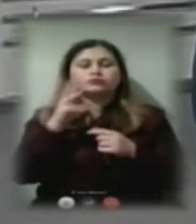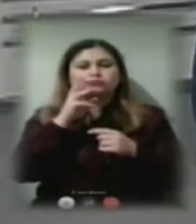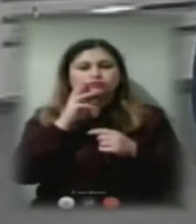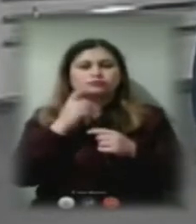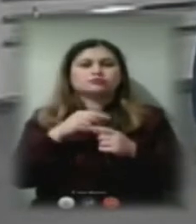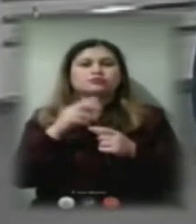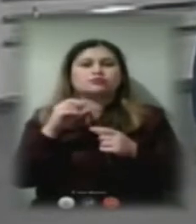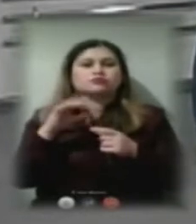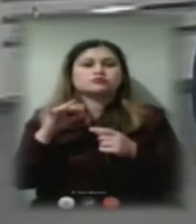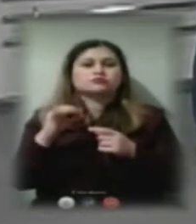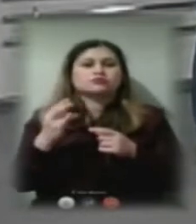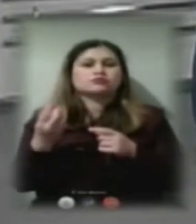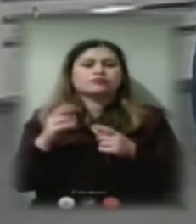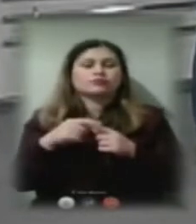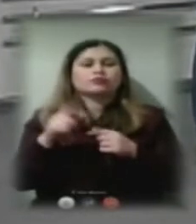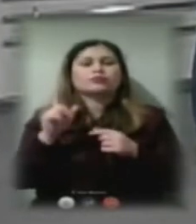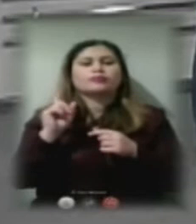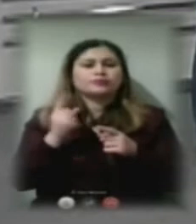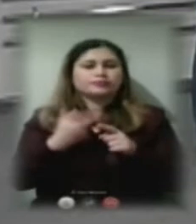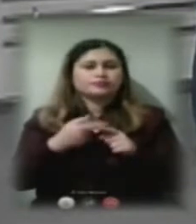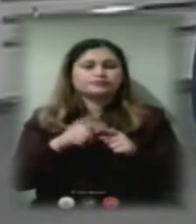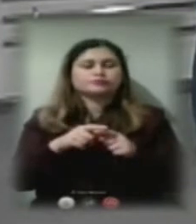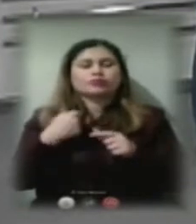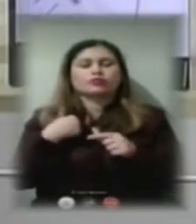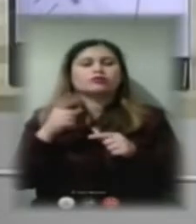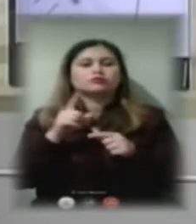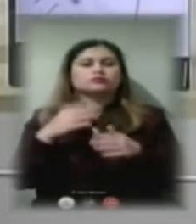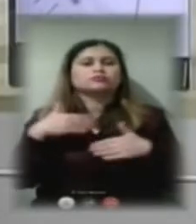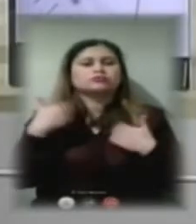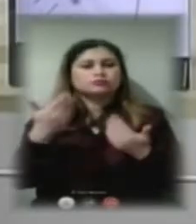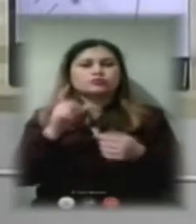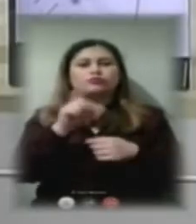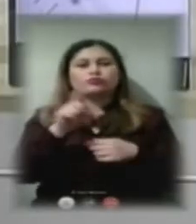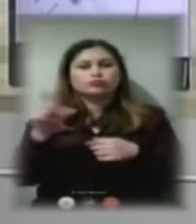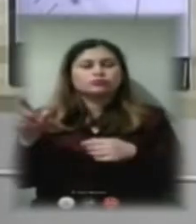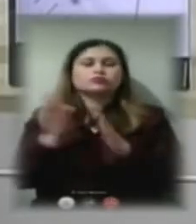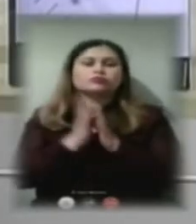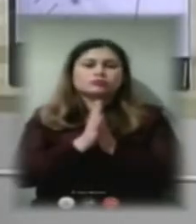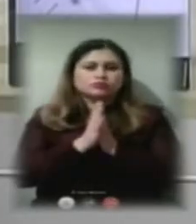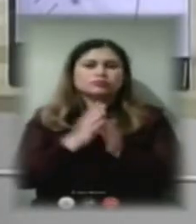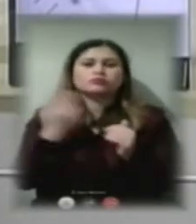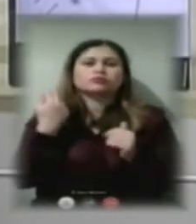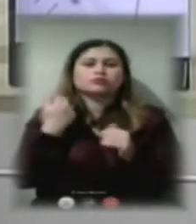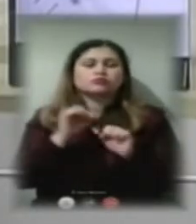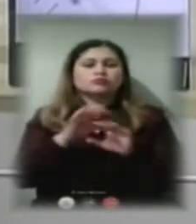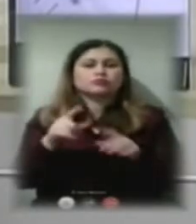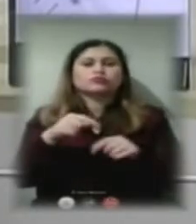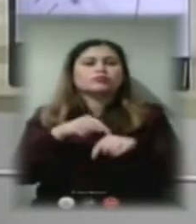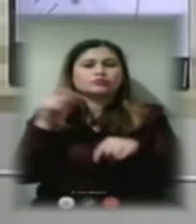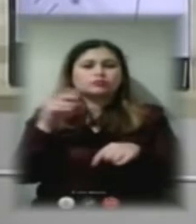Тому я тісно звертаюся до херсонців, щоб вони погасили і відчули солідарність.